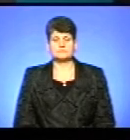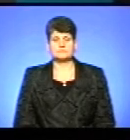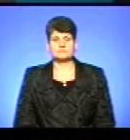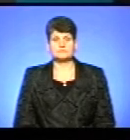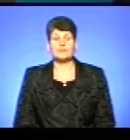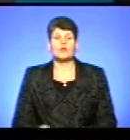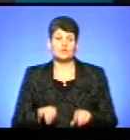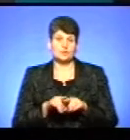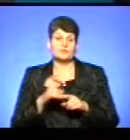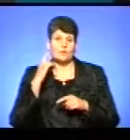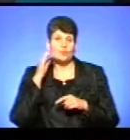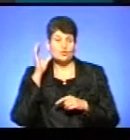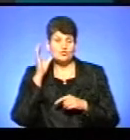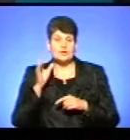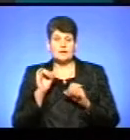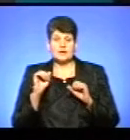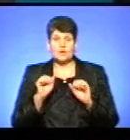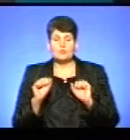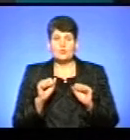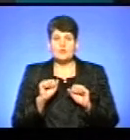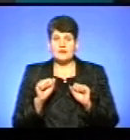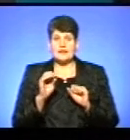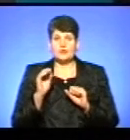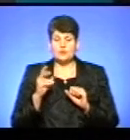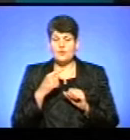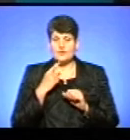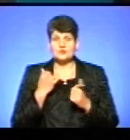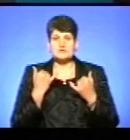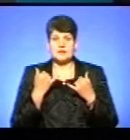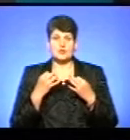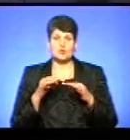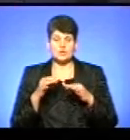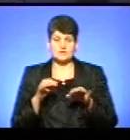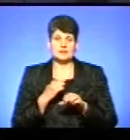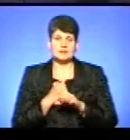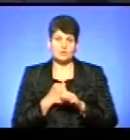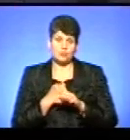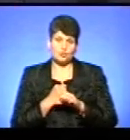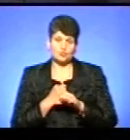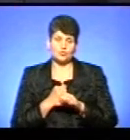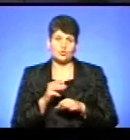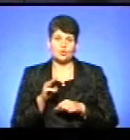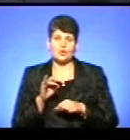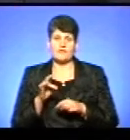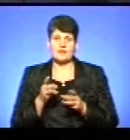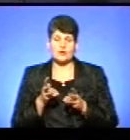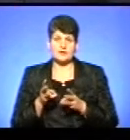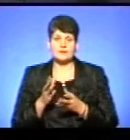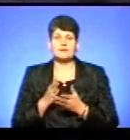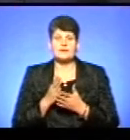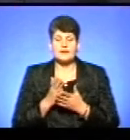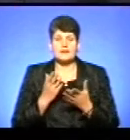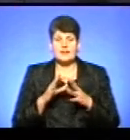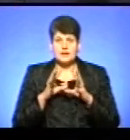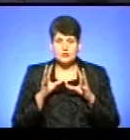Отож, ми почули, керівник управління екології каже, що наразі дозволи на роботу торфяних котелень є, але